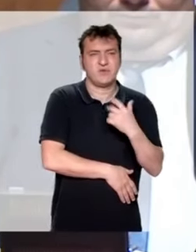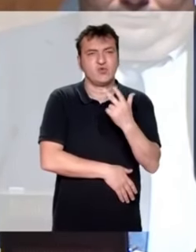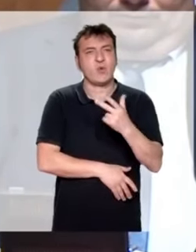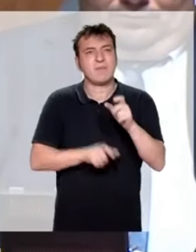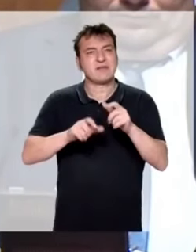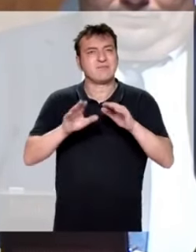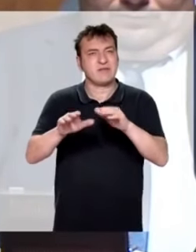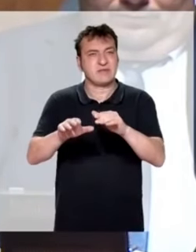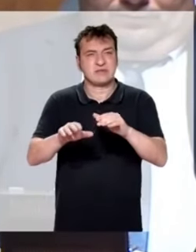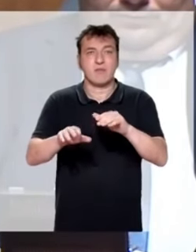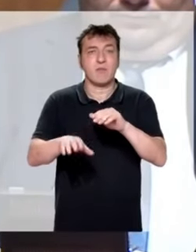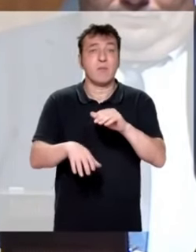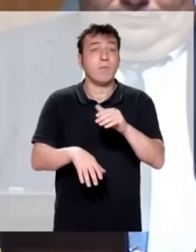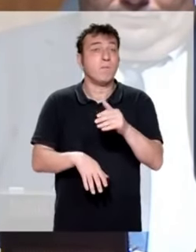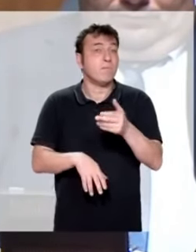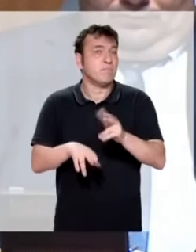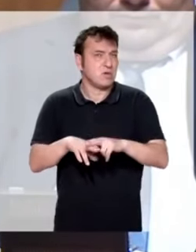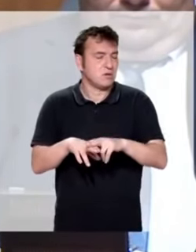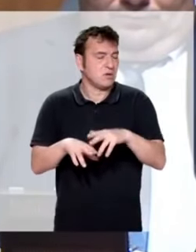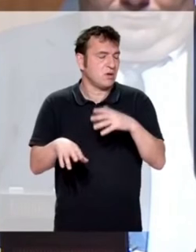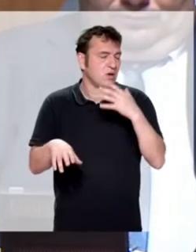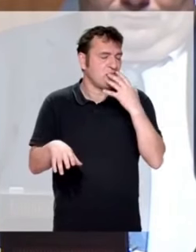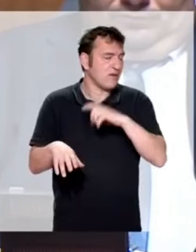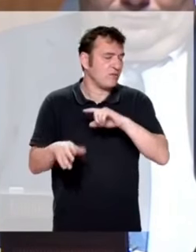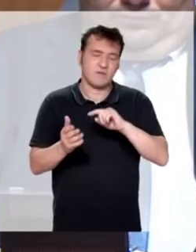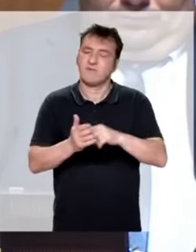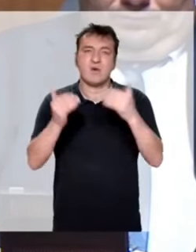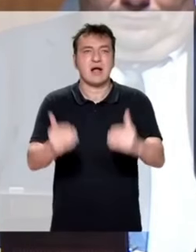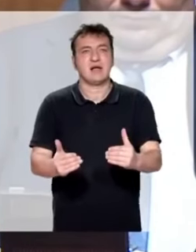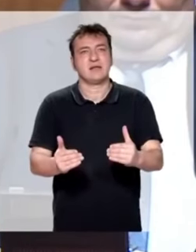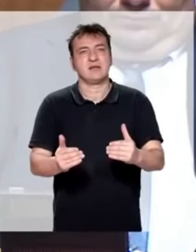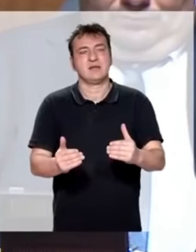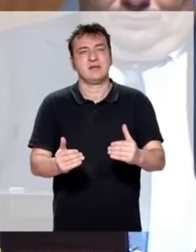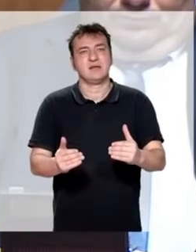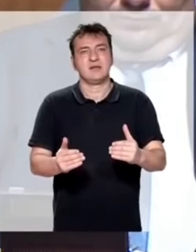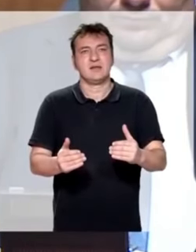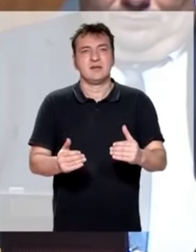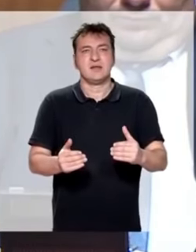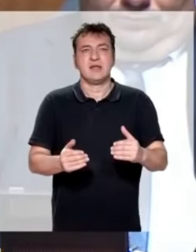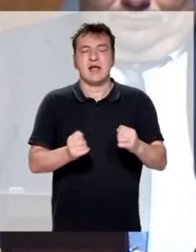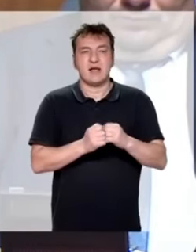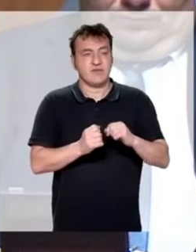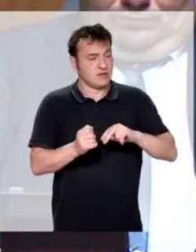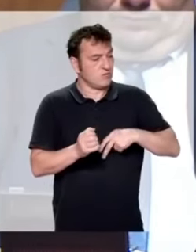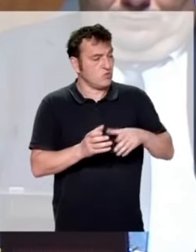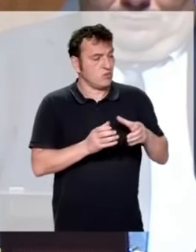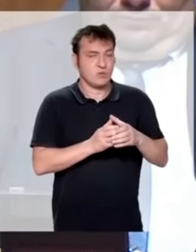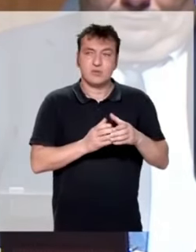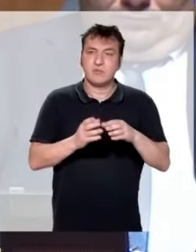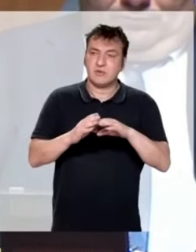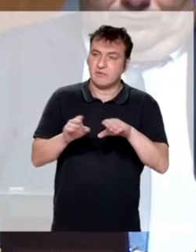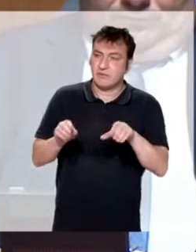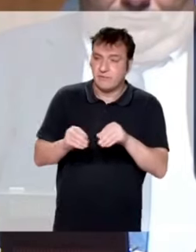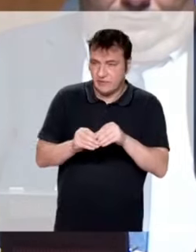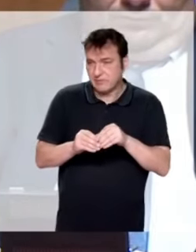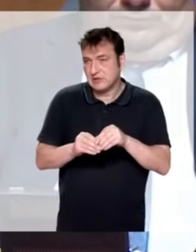été tués. C'est terrible. Il faut que cela s'arrête. J'apporte au nom de mon groupe toutes nos condoléances à leurs